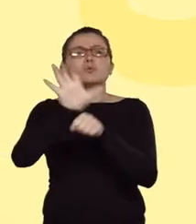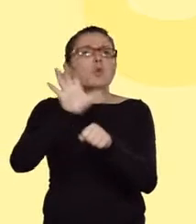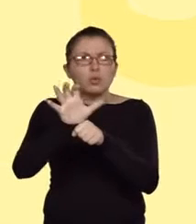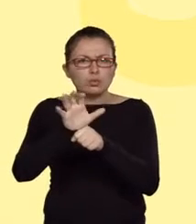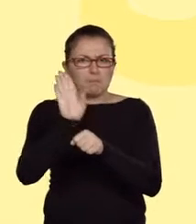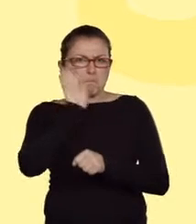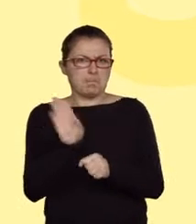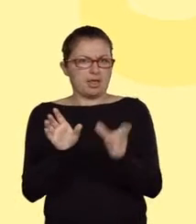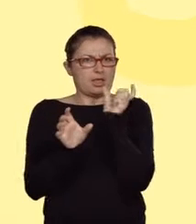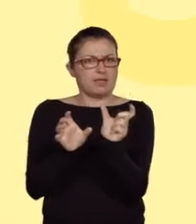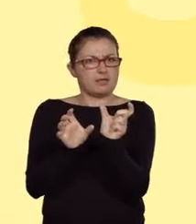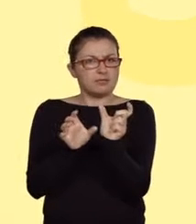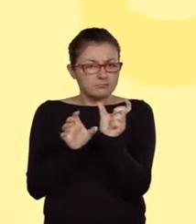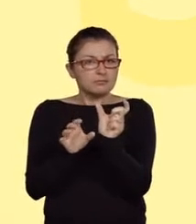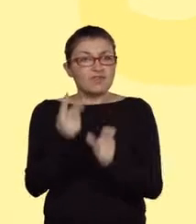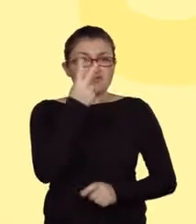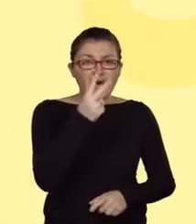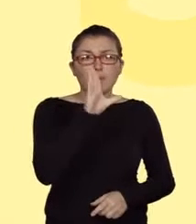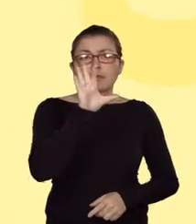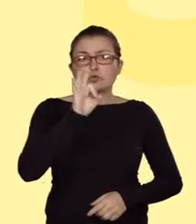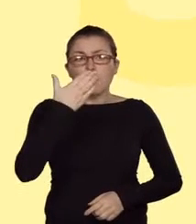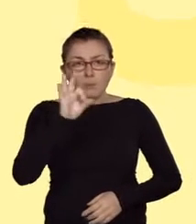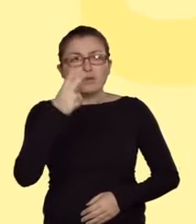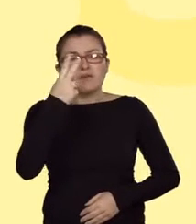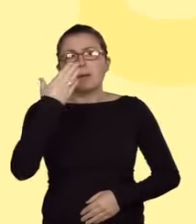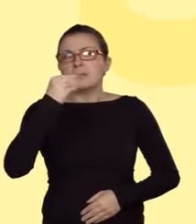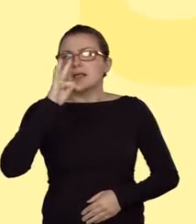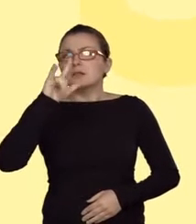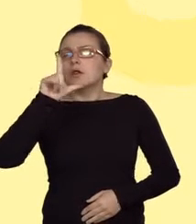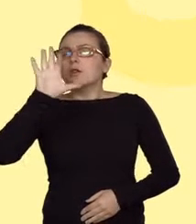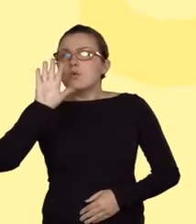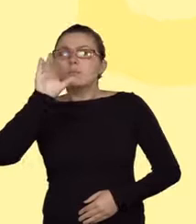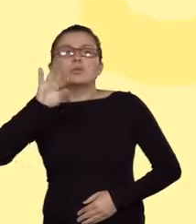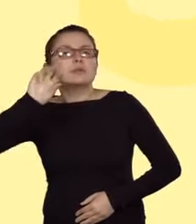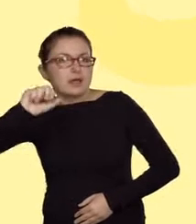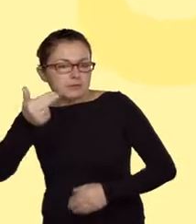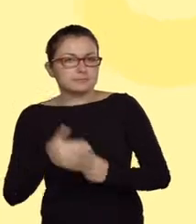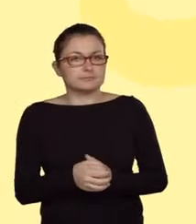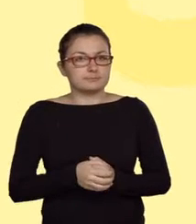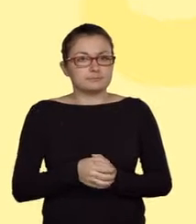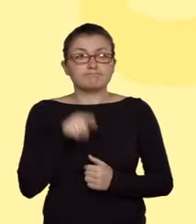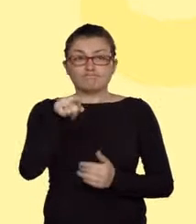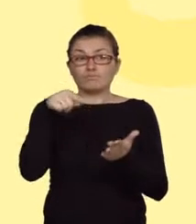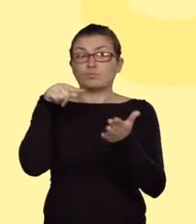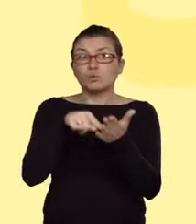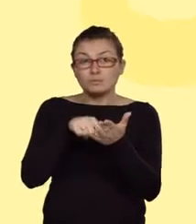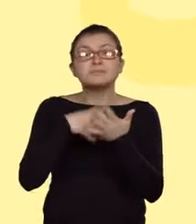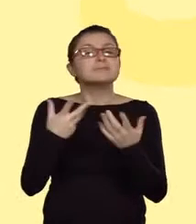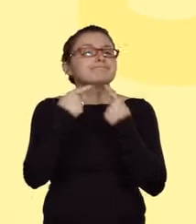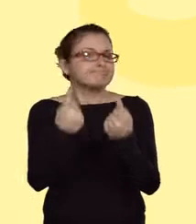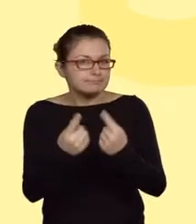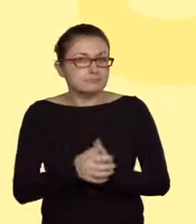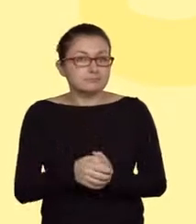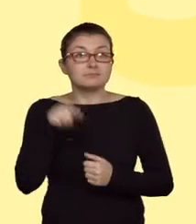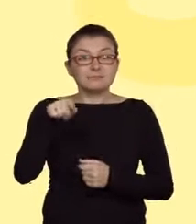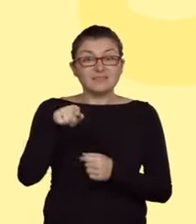-bromo-2-metylobutan. W tym miejscu trzeba podkreślić, że zadanie 27 to jedno z trzech zadań